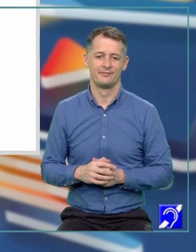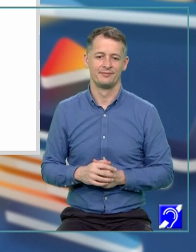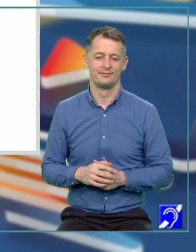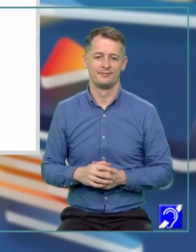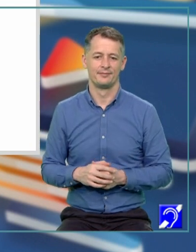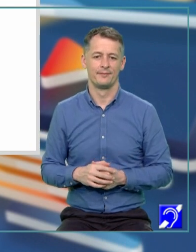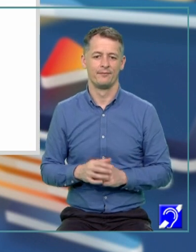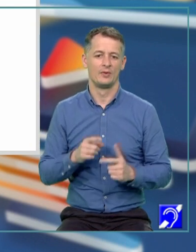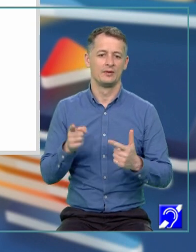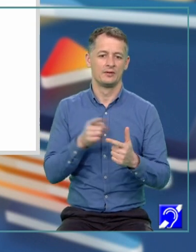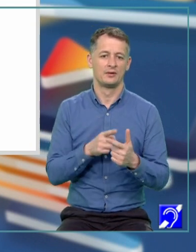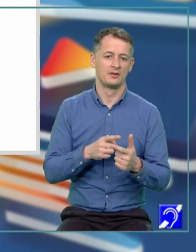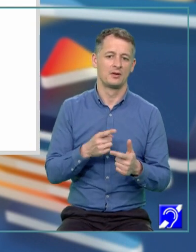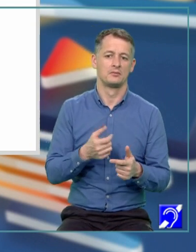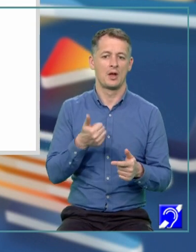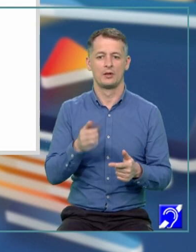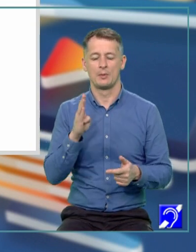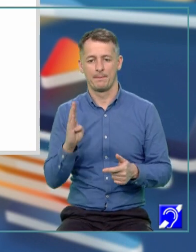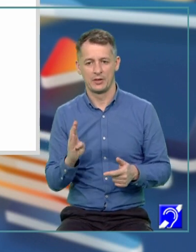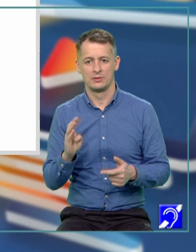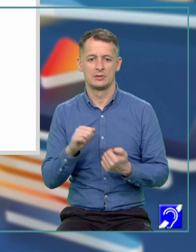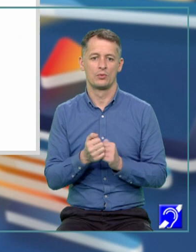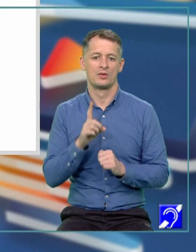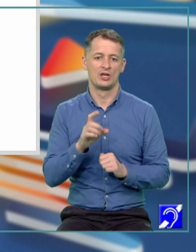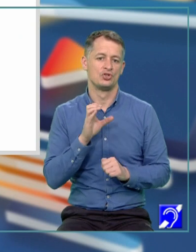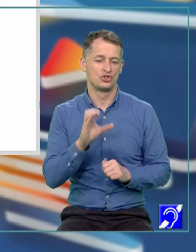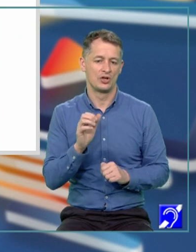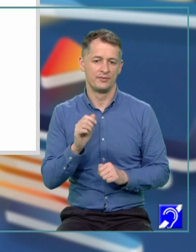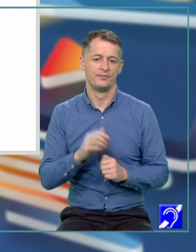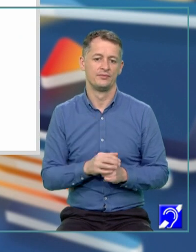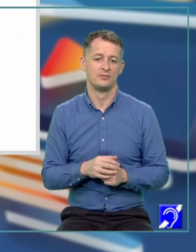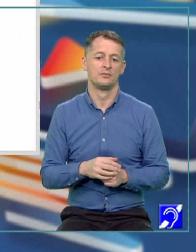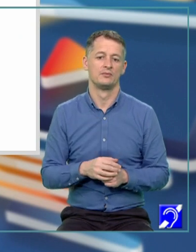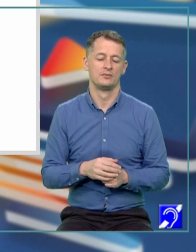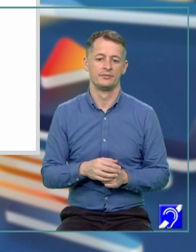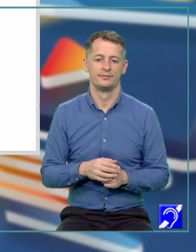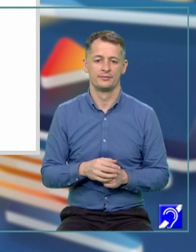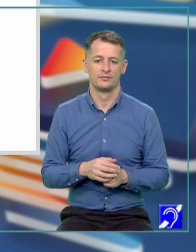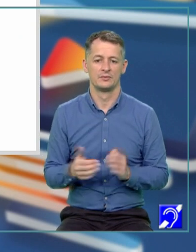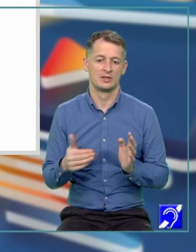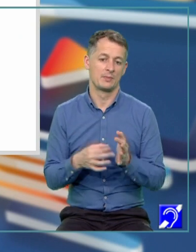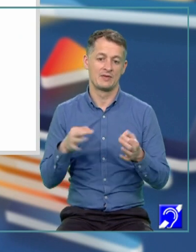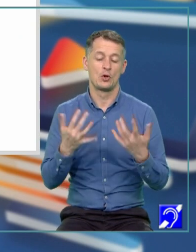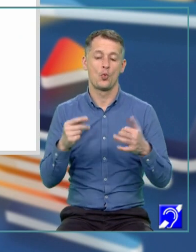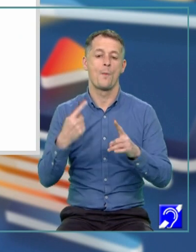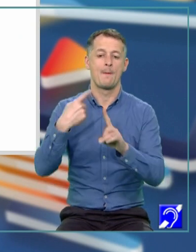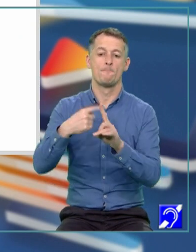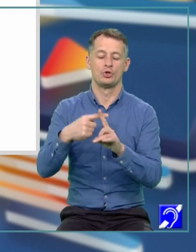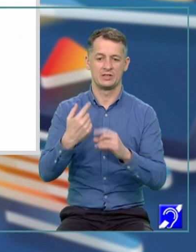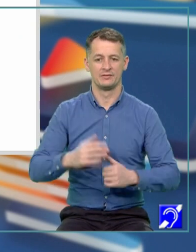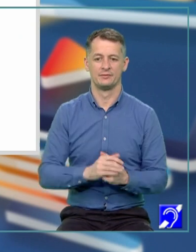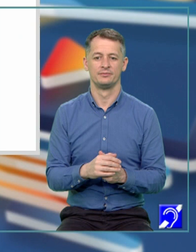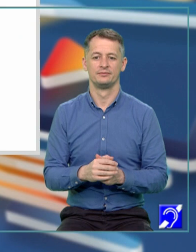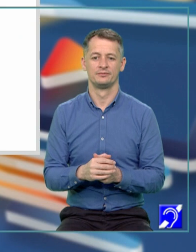Este distanța între A și D sau B și C. Ori ea trebuie să fie un număr pozitiv. Deci L mic mai mare ca 0 ne conduce la